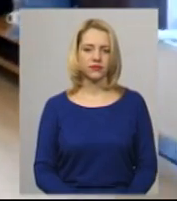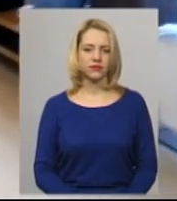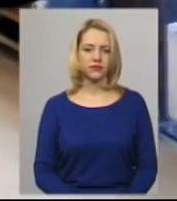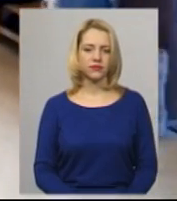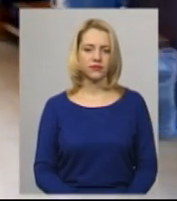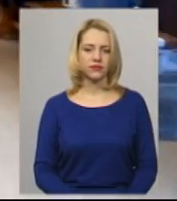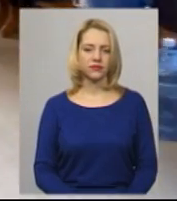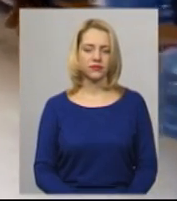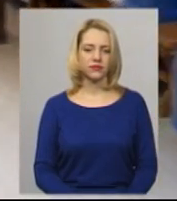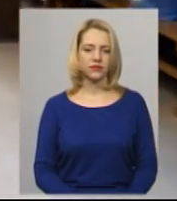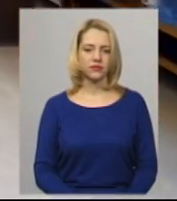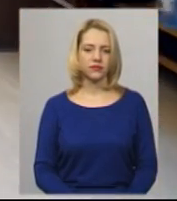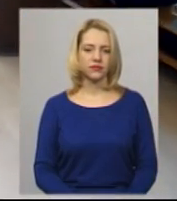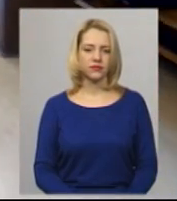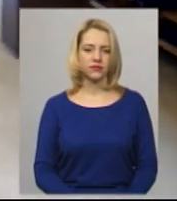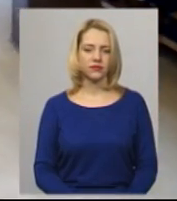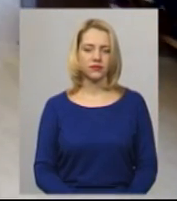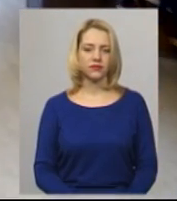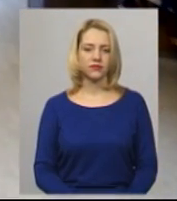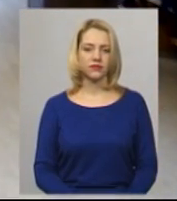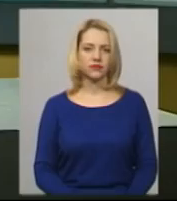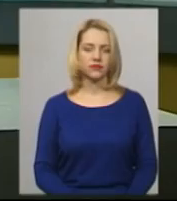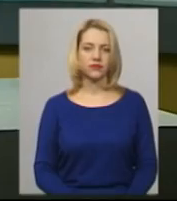Світлана Поробок, новини на Суспільному, Хмельницький